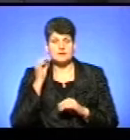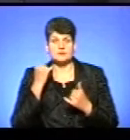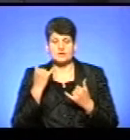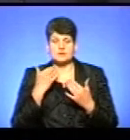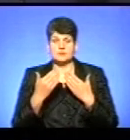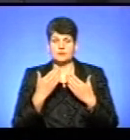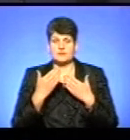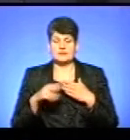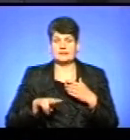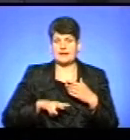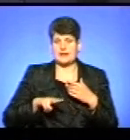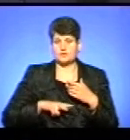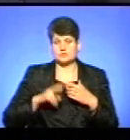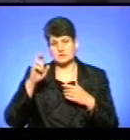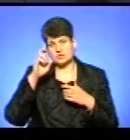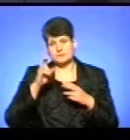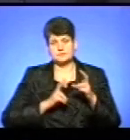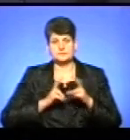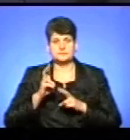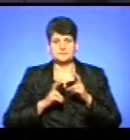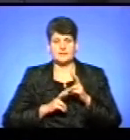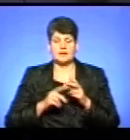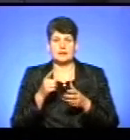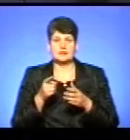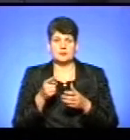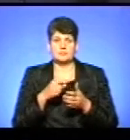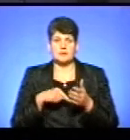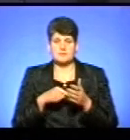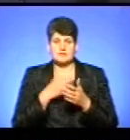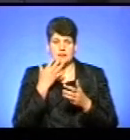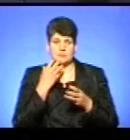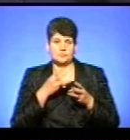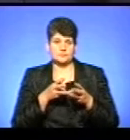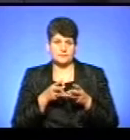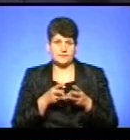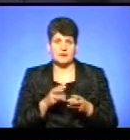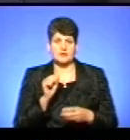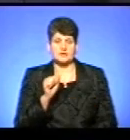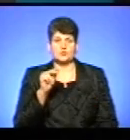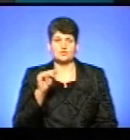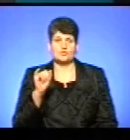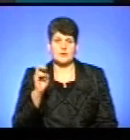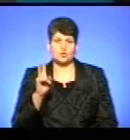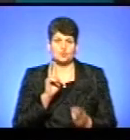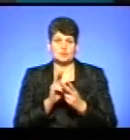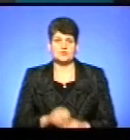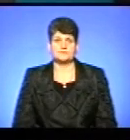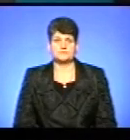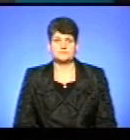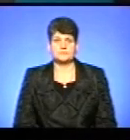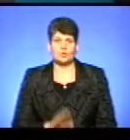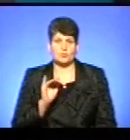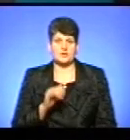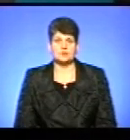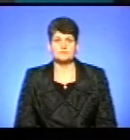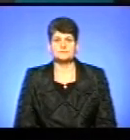сьогодні спілкувалися з директором комунального підприємства Тернопіль-Містеплокомуненерго Андрієм Чумаком. До зустрічі в ефірі. До побачення.